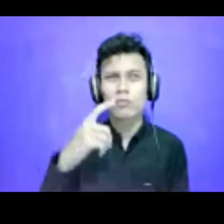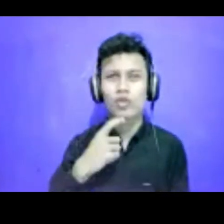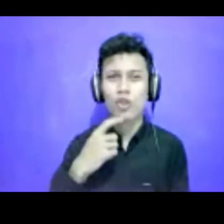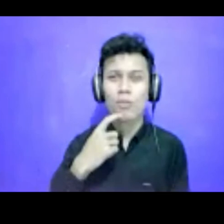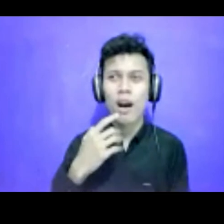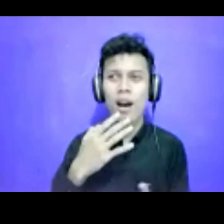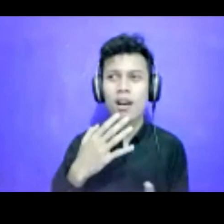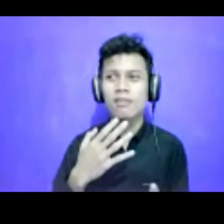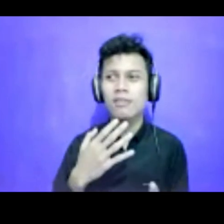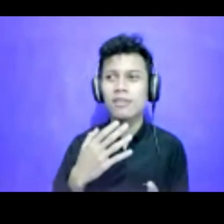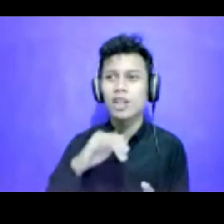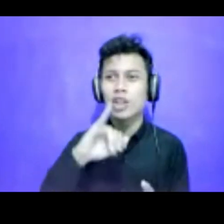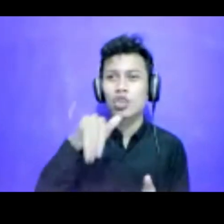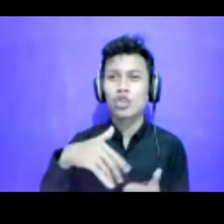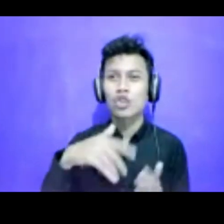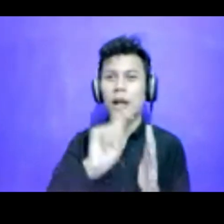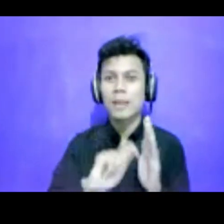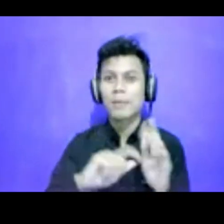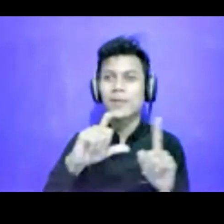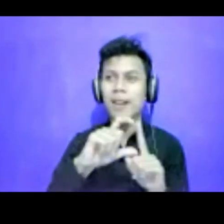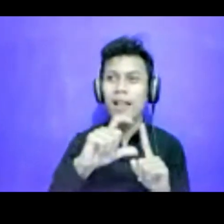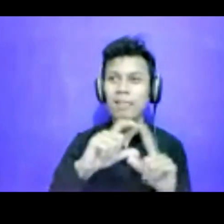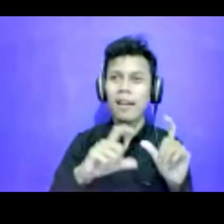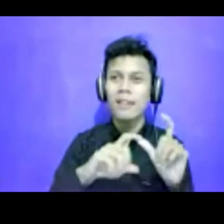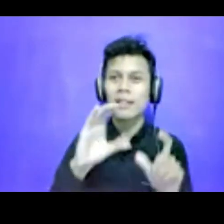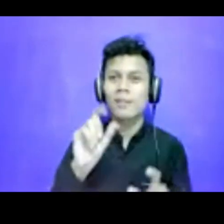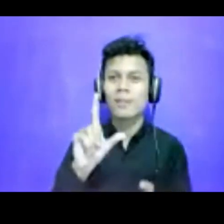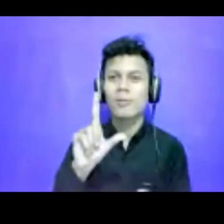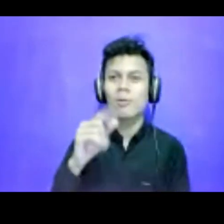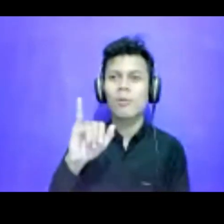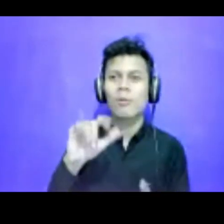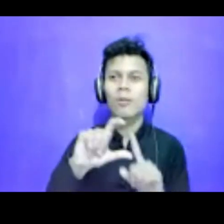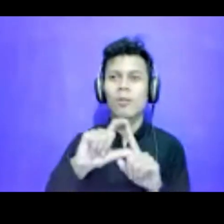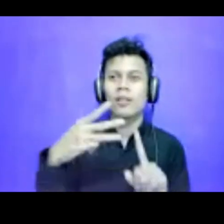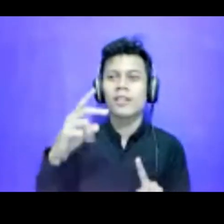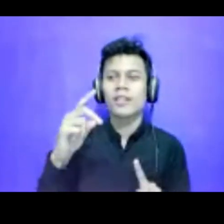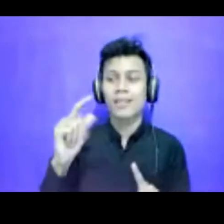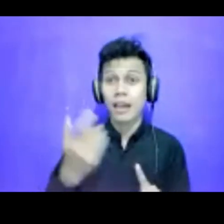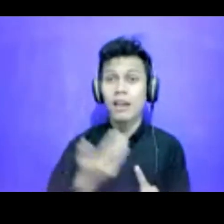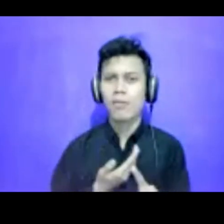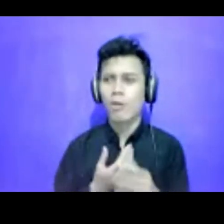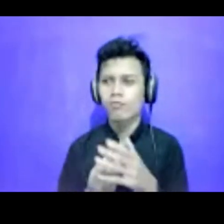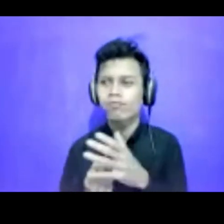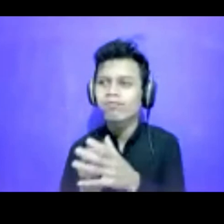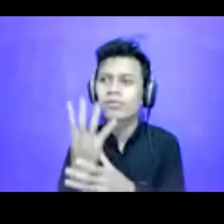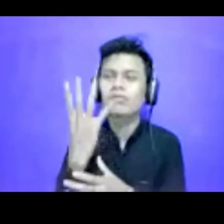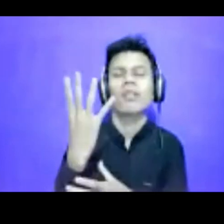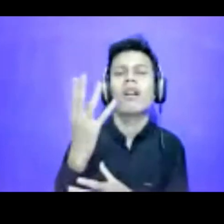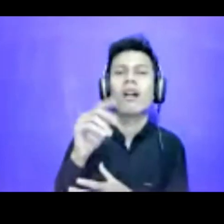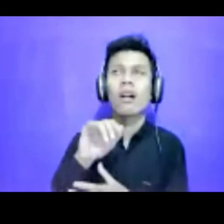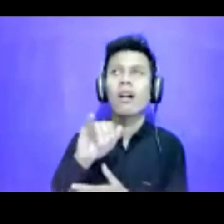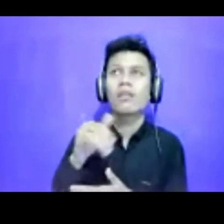jurnalisme data di Solidir juga gitu, agar lebih, apa ya, istilahnya,